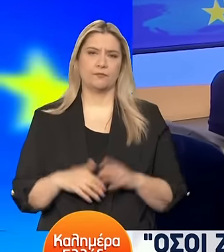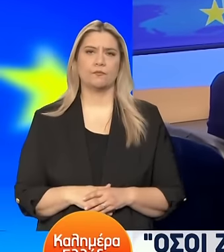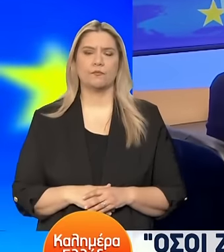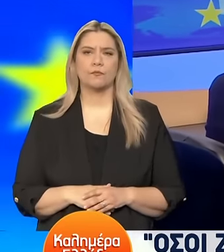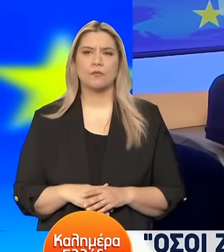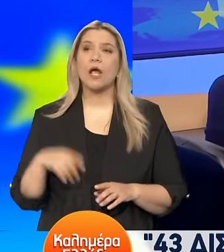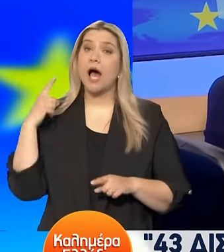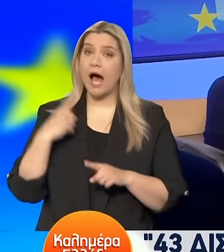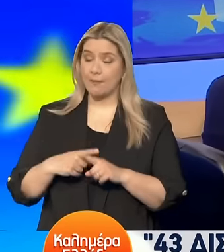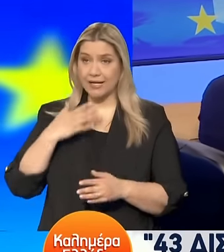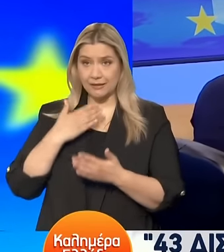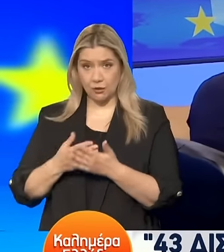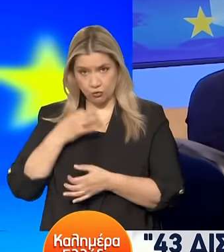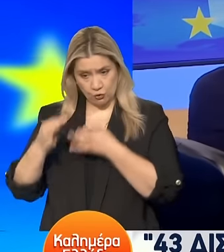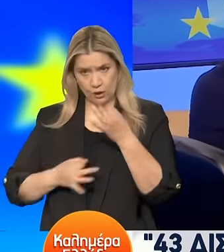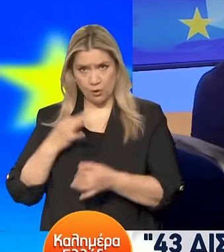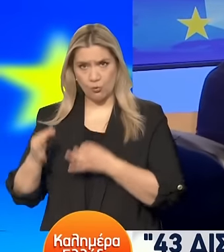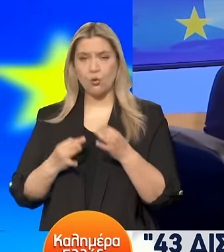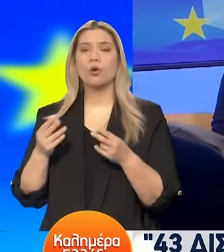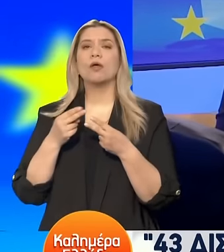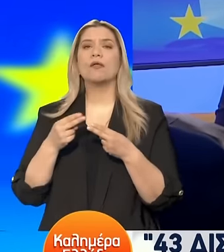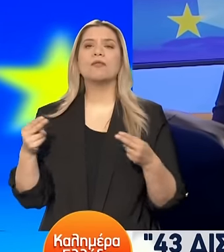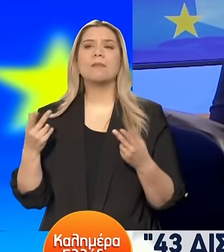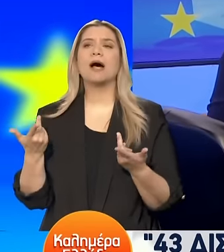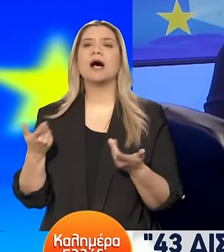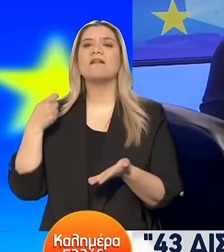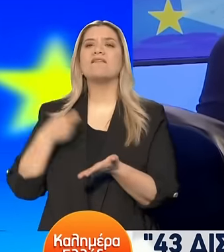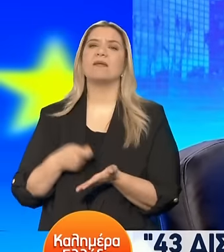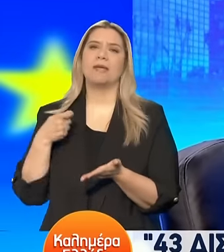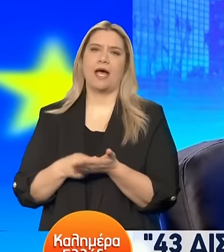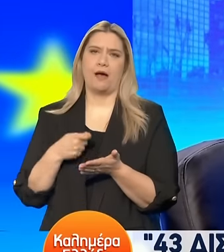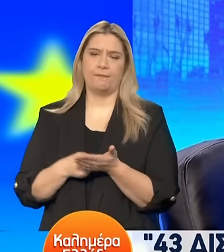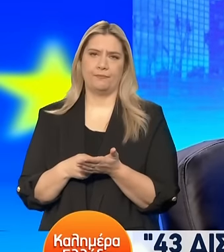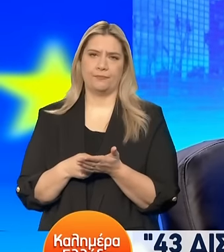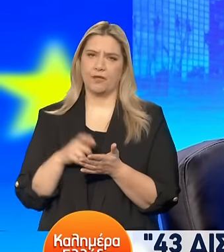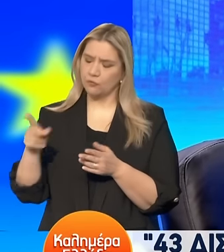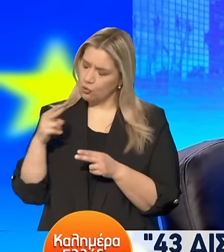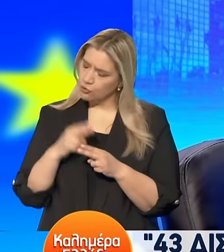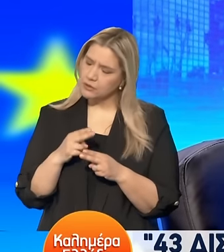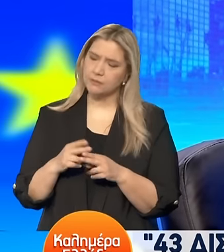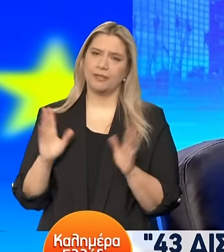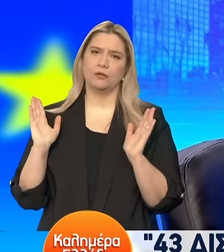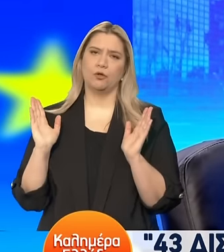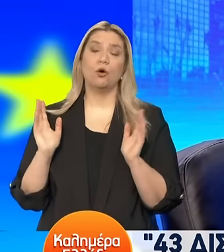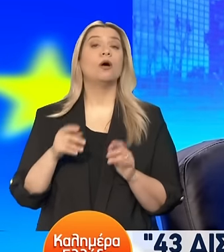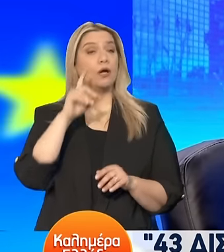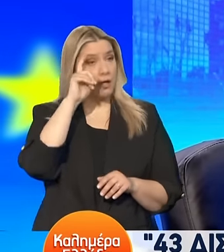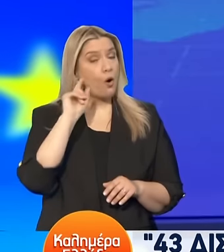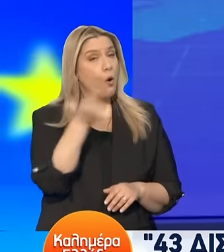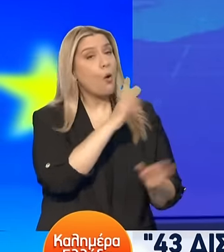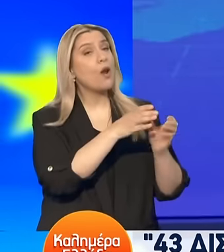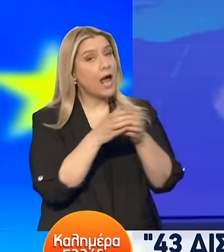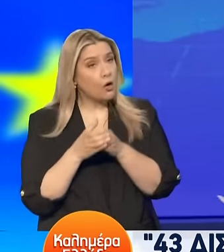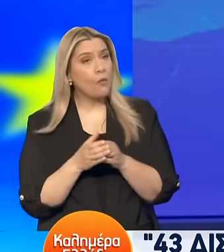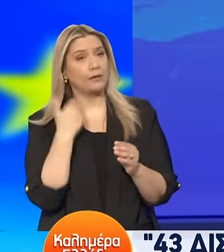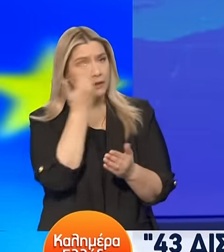απλά να τελειώσω το ζήτημα για το θέμα του ΦΠΑ γιατί νομίζω ότι έχει μια σημασία Το στούν και τα κόμματα της αντιπολίτευσης και το